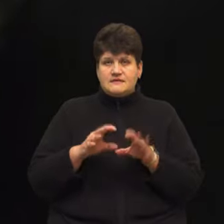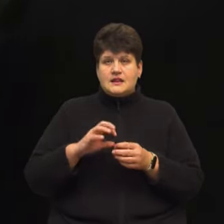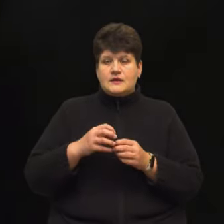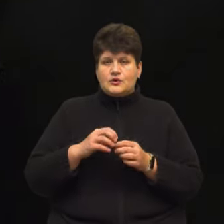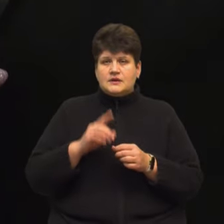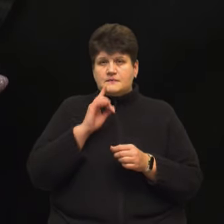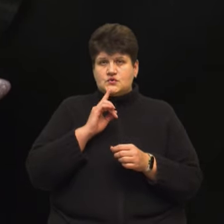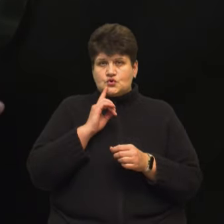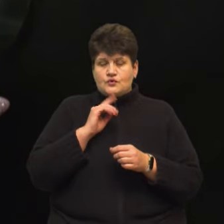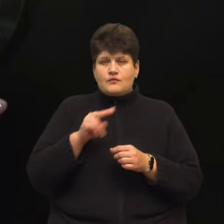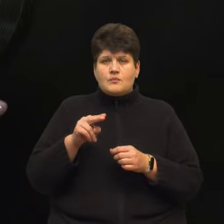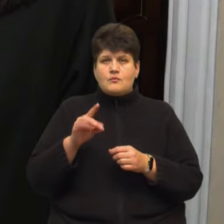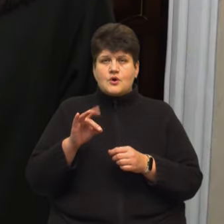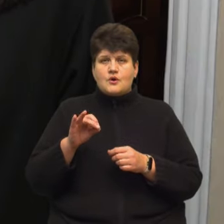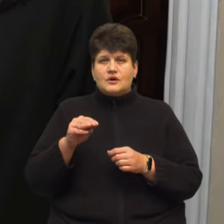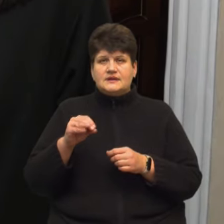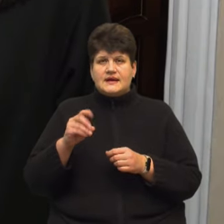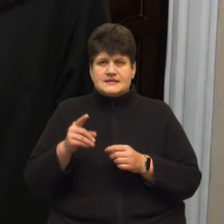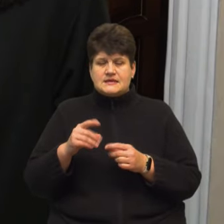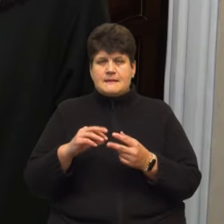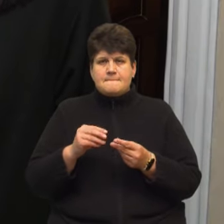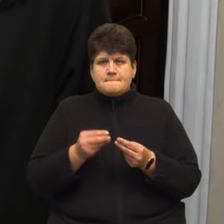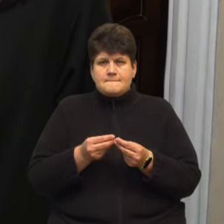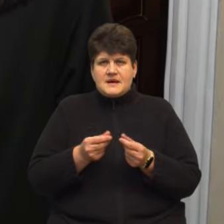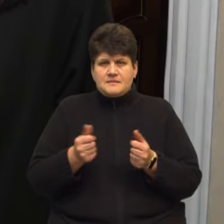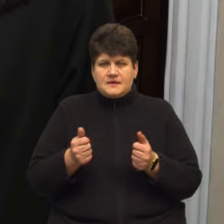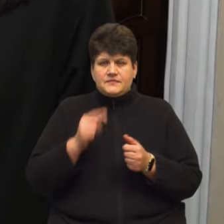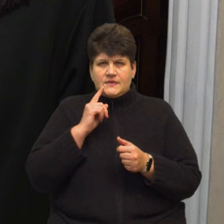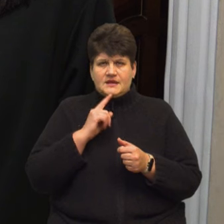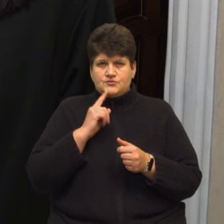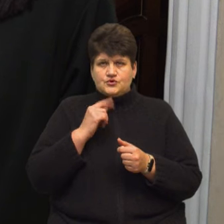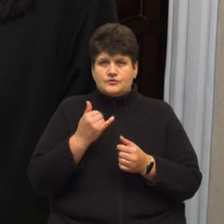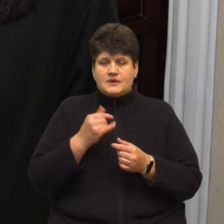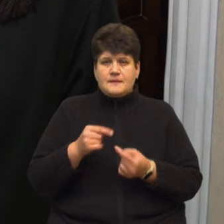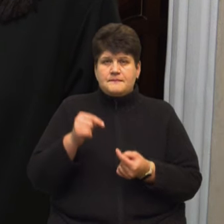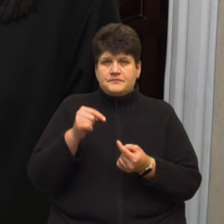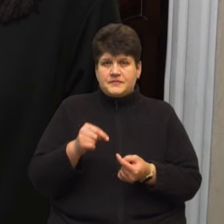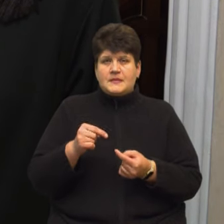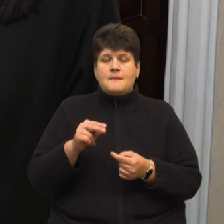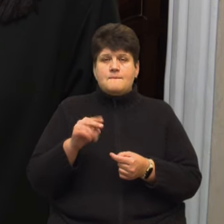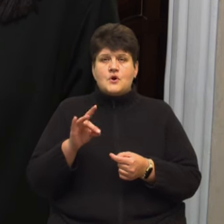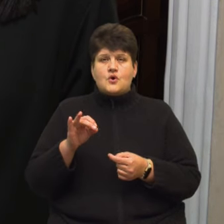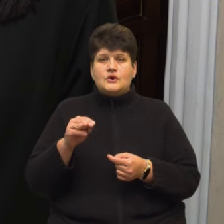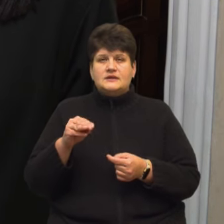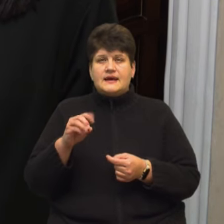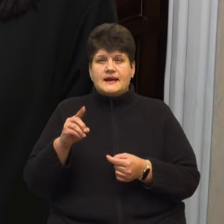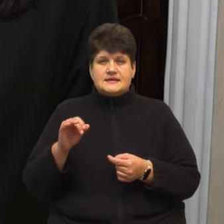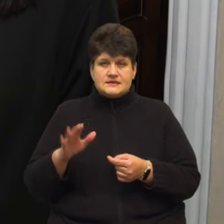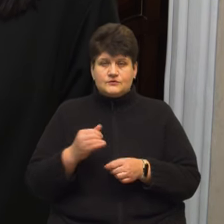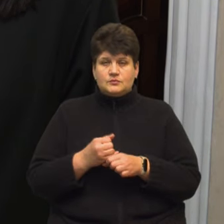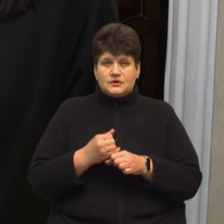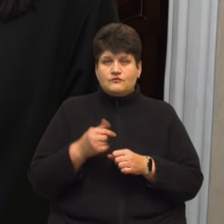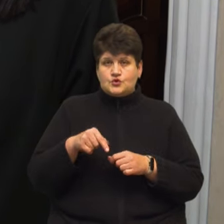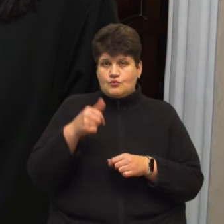тимчасові протези для хлопців, переплавлювали, щоб тимчасові для примірки протезів робити. Цього року оголосили